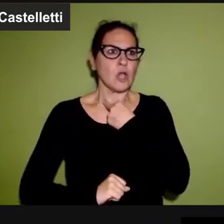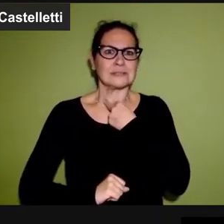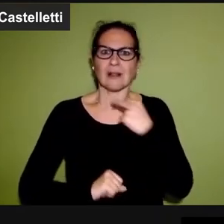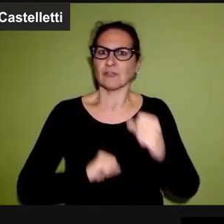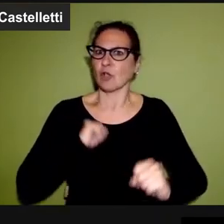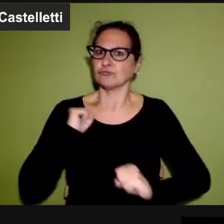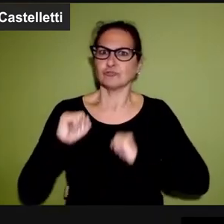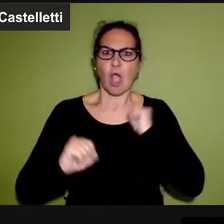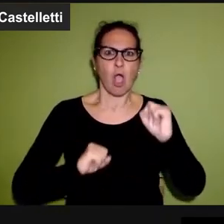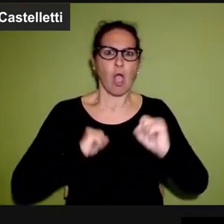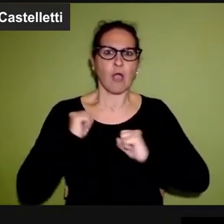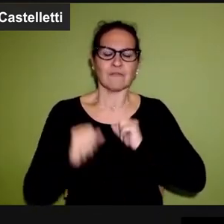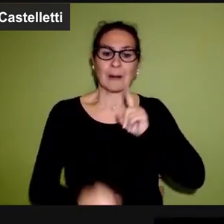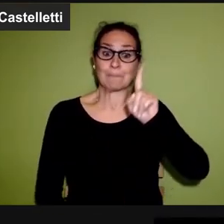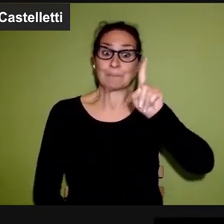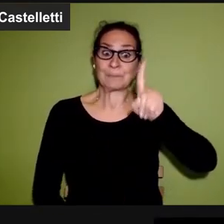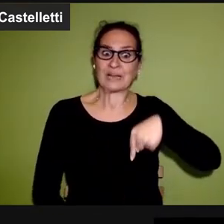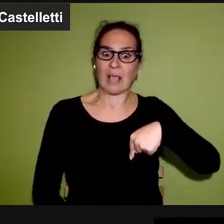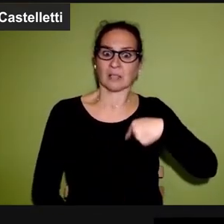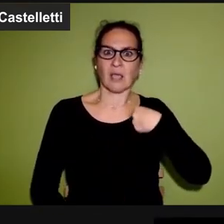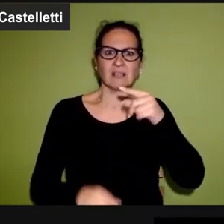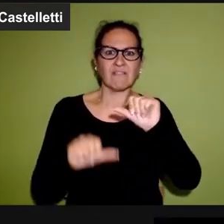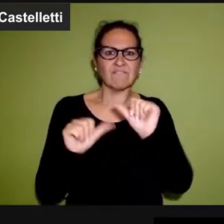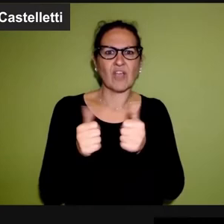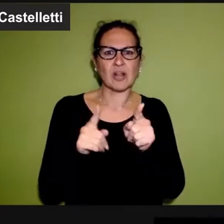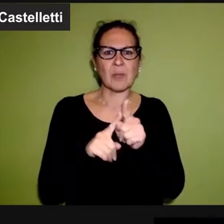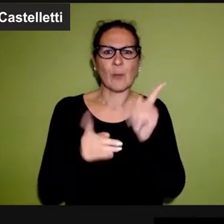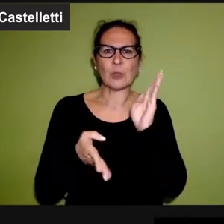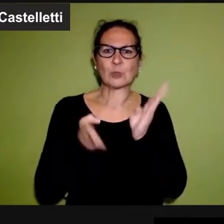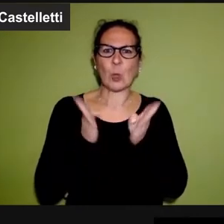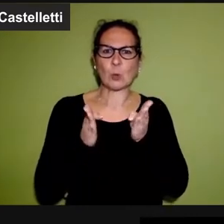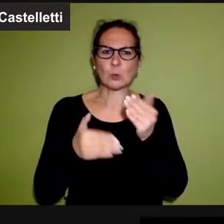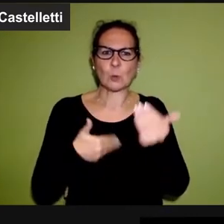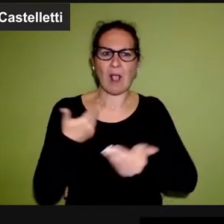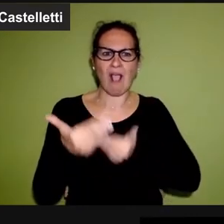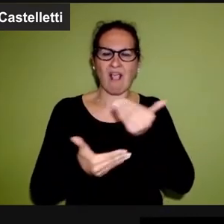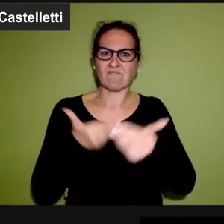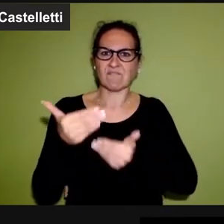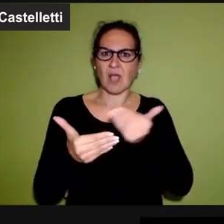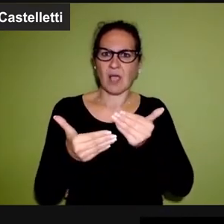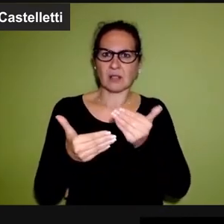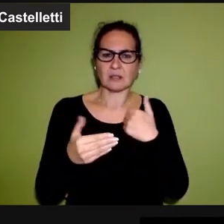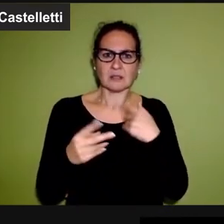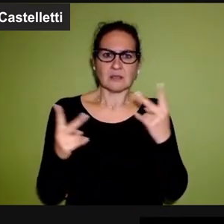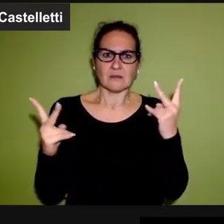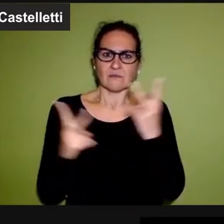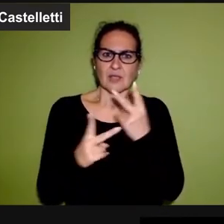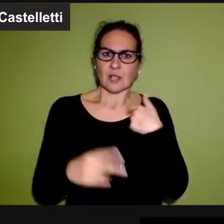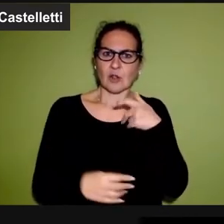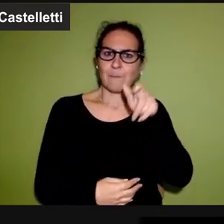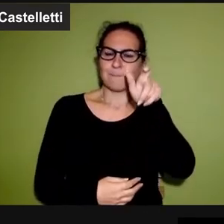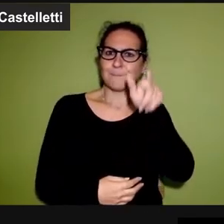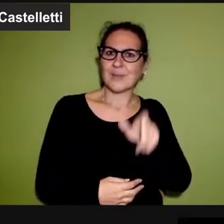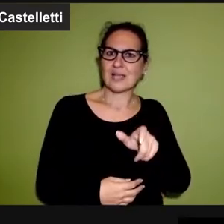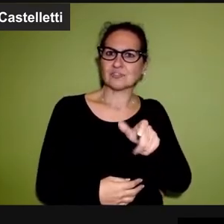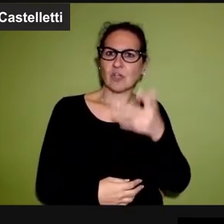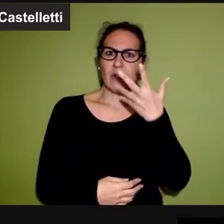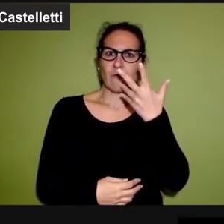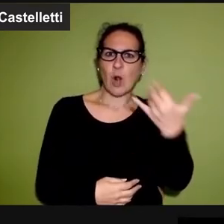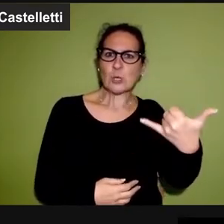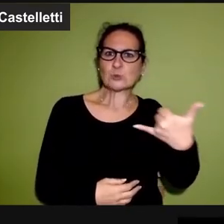è costretto a soffrire. Pretendiamo che la tortura continui perché che cosa chiede la persona che